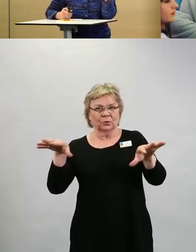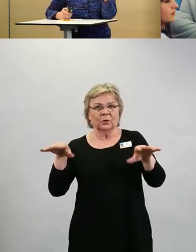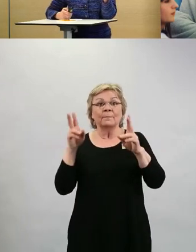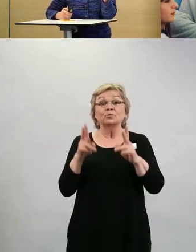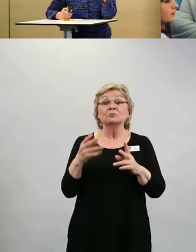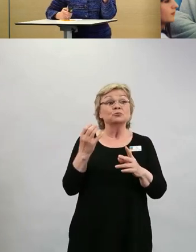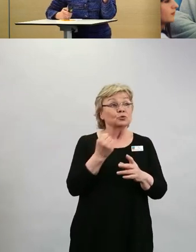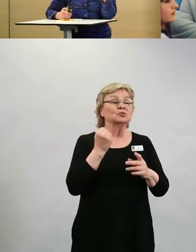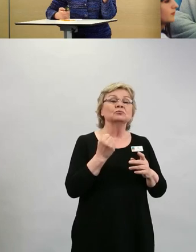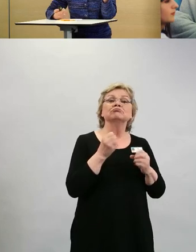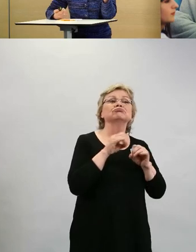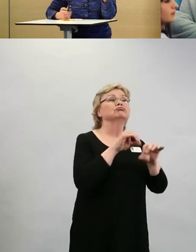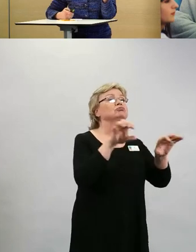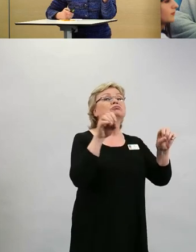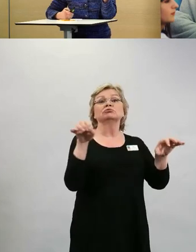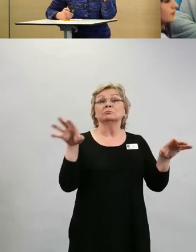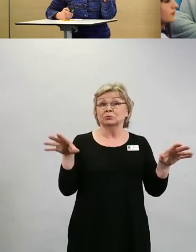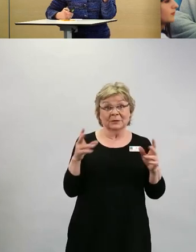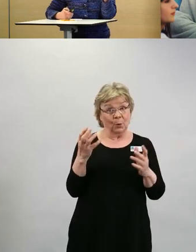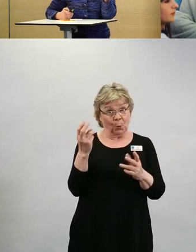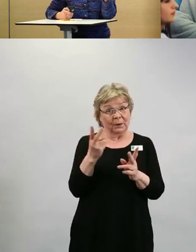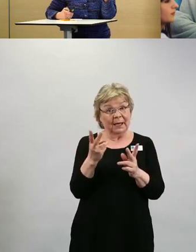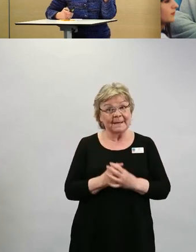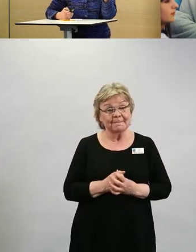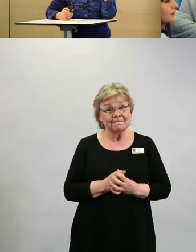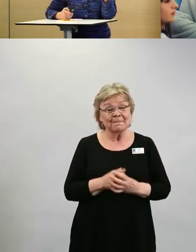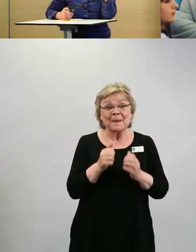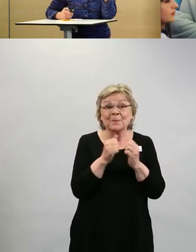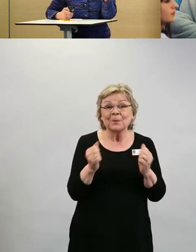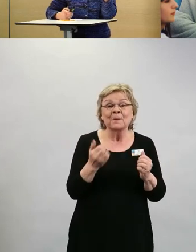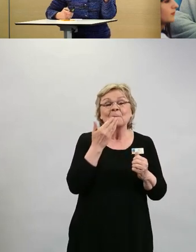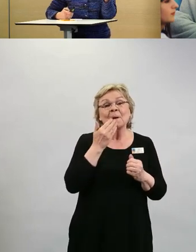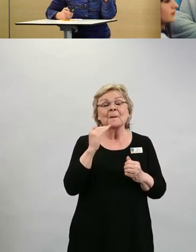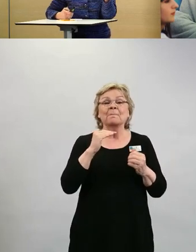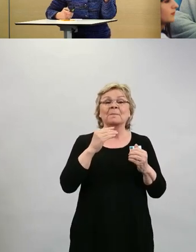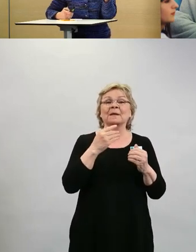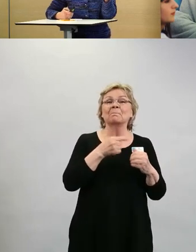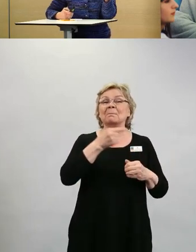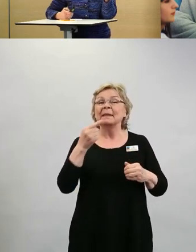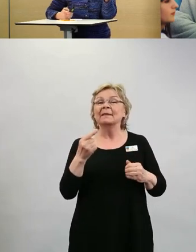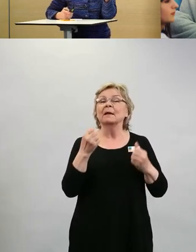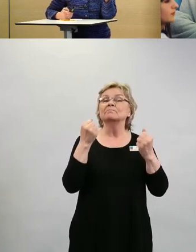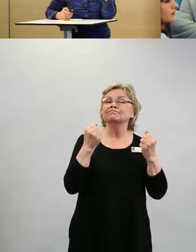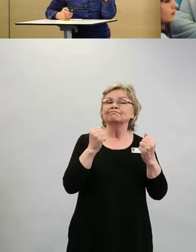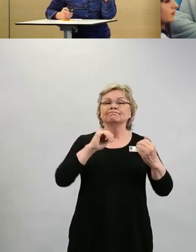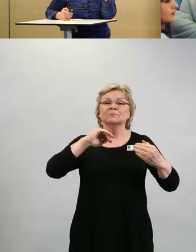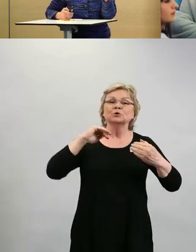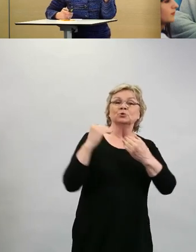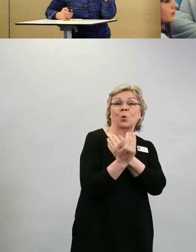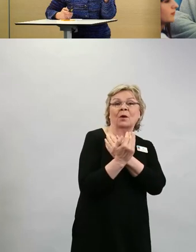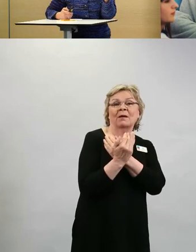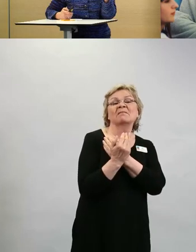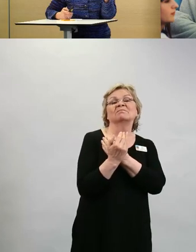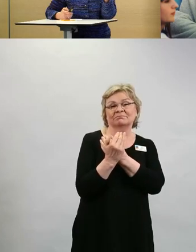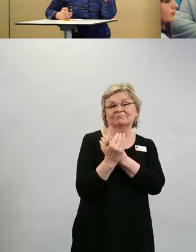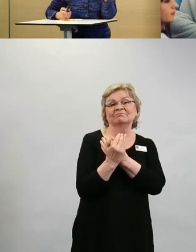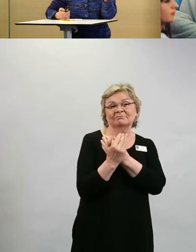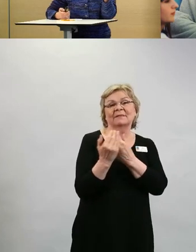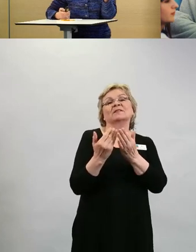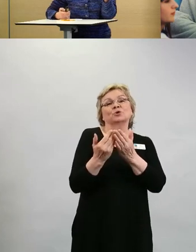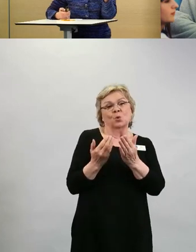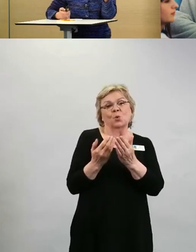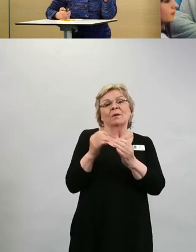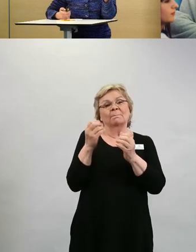levittämään ympärilleen. Paremman ja pidempikestoisemman suojatehon varmistamiseksi tarvitaan se toinen annos.